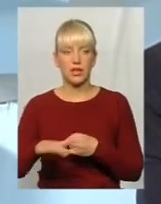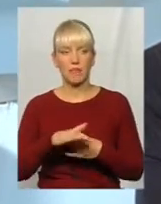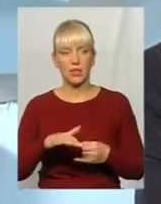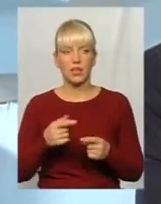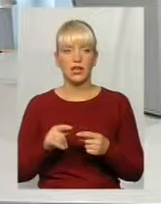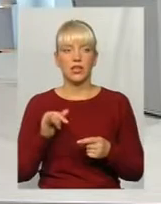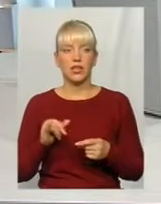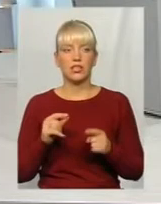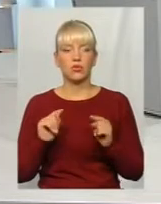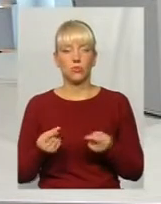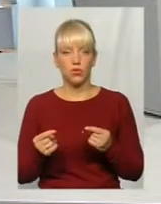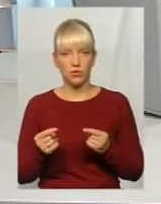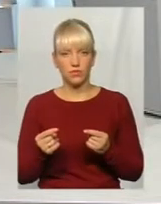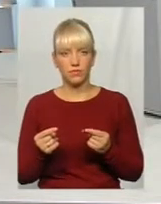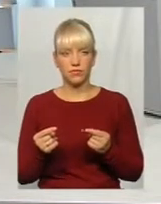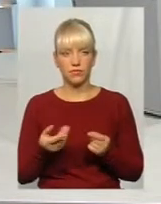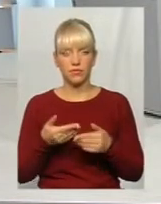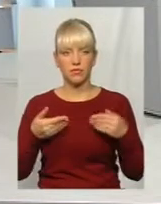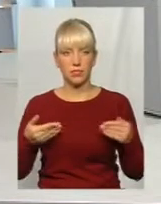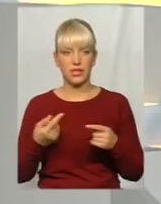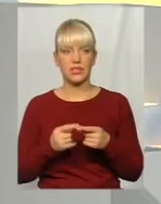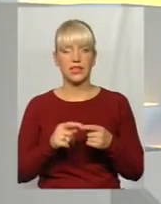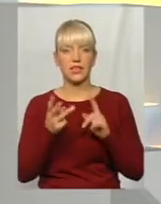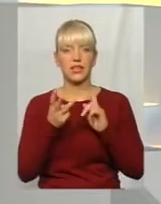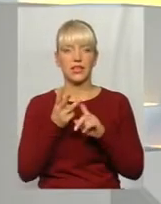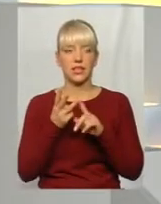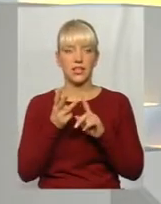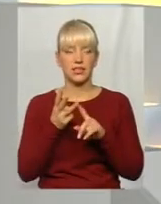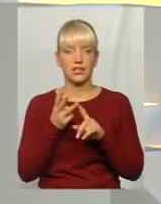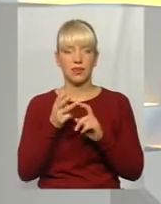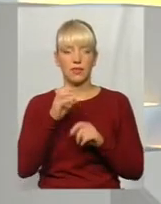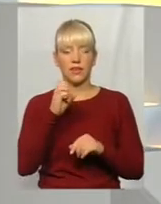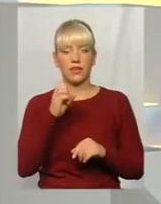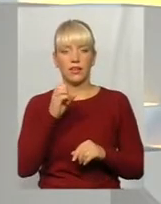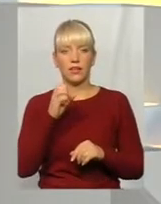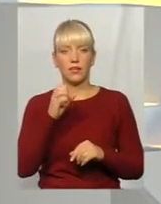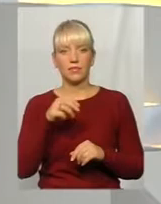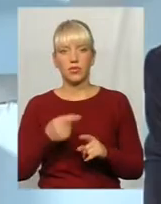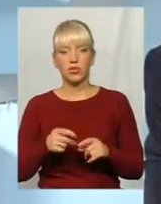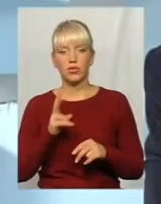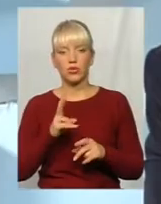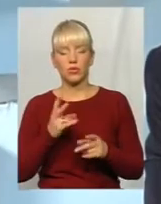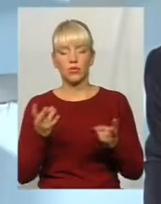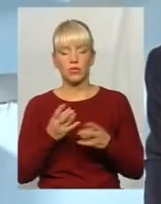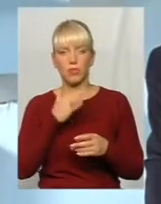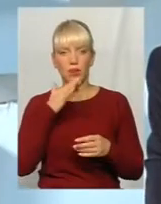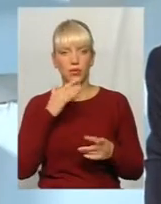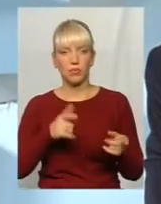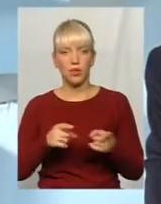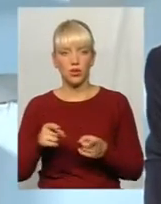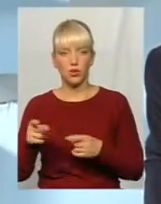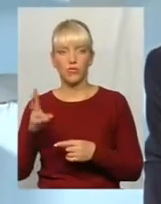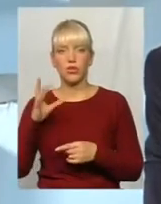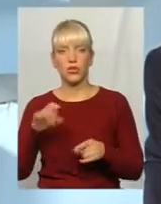інших міст. Тому ми, це такий третій, він по часу потребує найбільшої підготовки, але, власне, так само